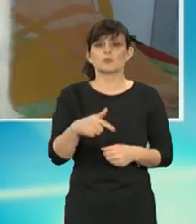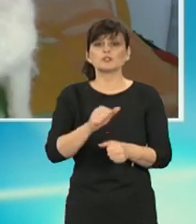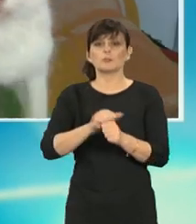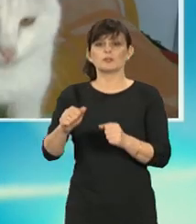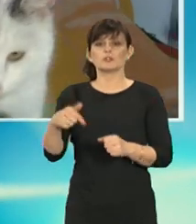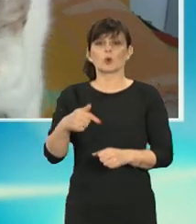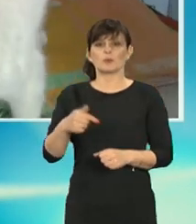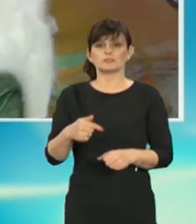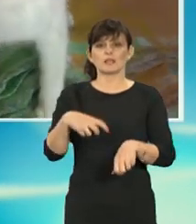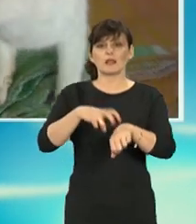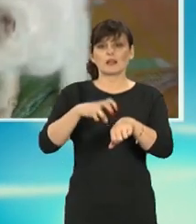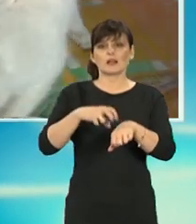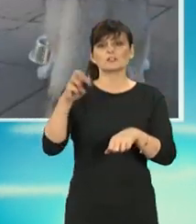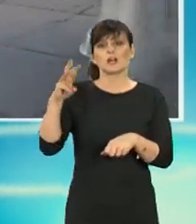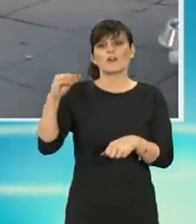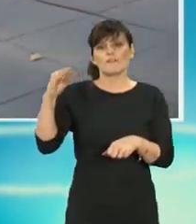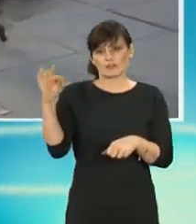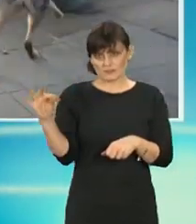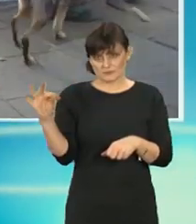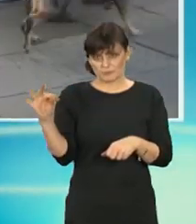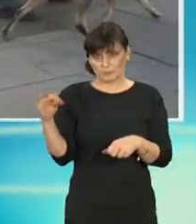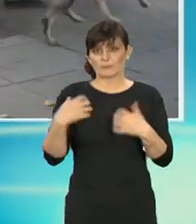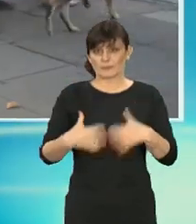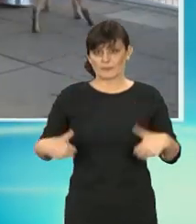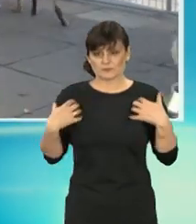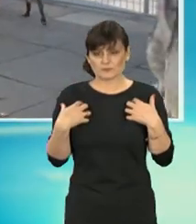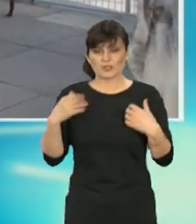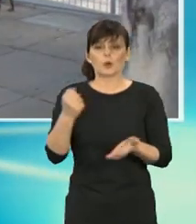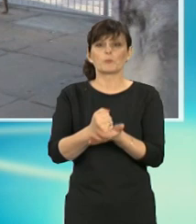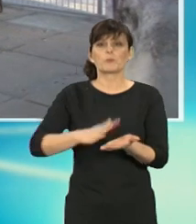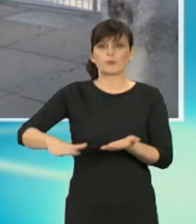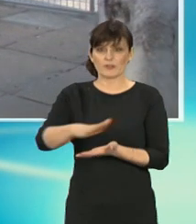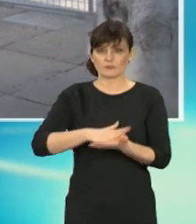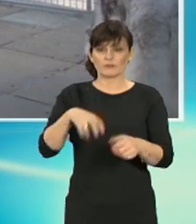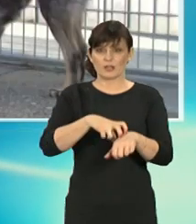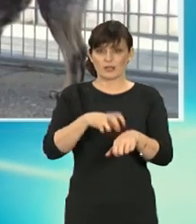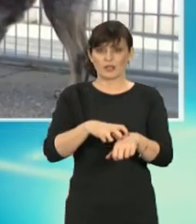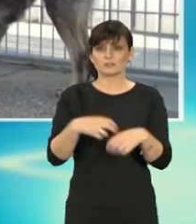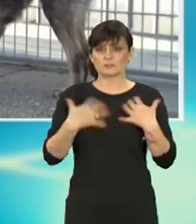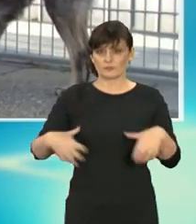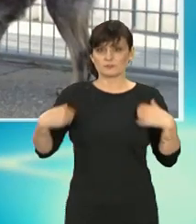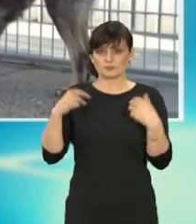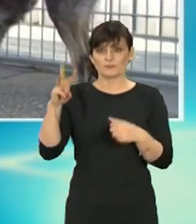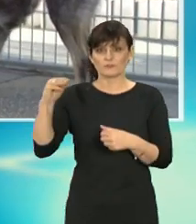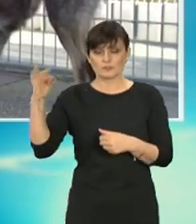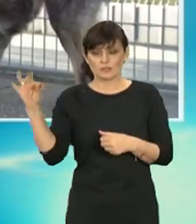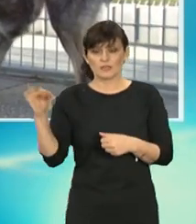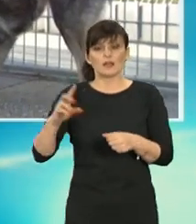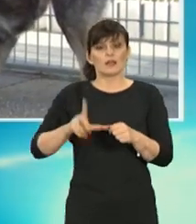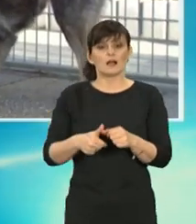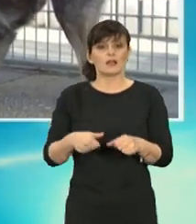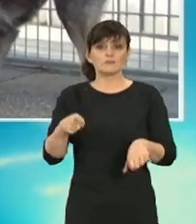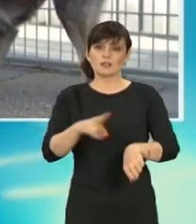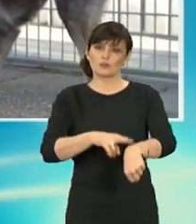obecny lekarz weterynarii, powiatowy lekarz weterynarii. W tym momencie